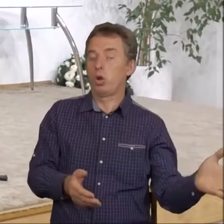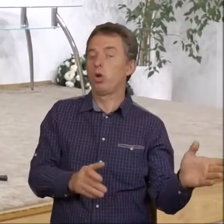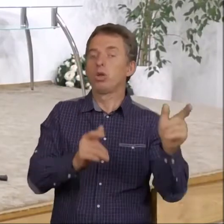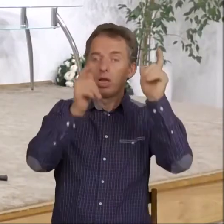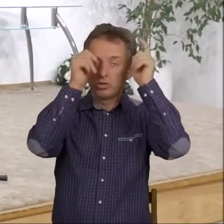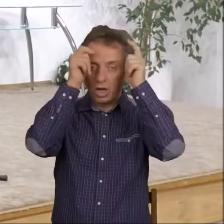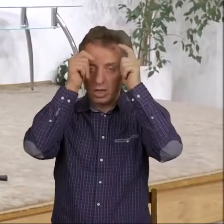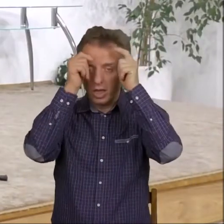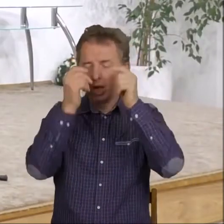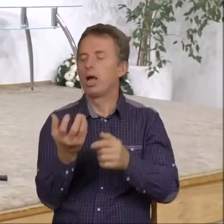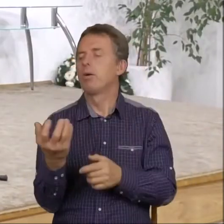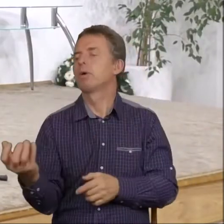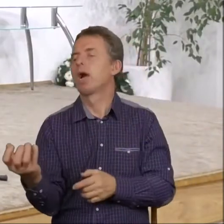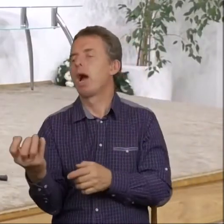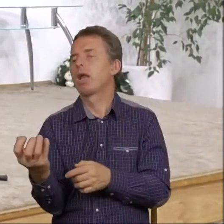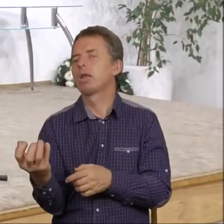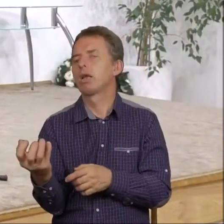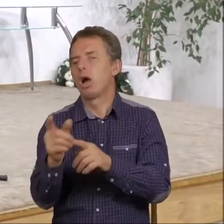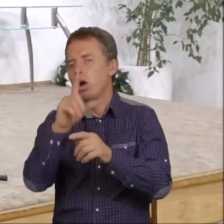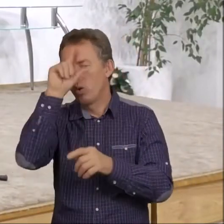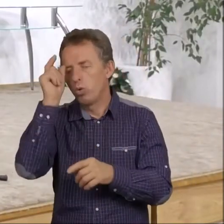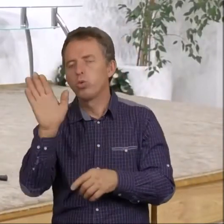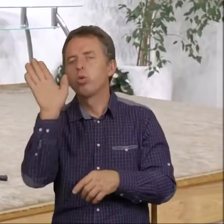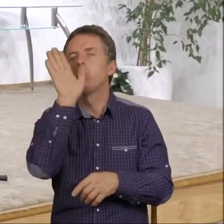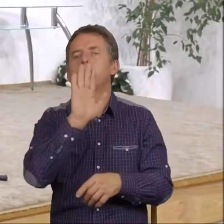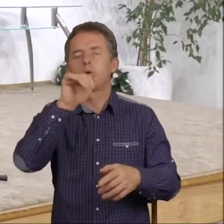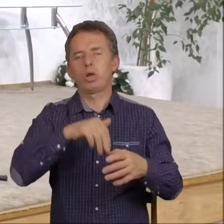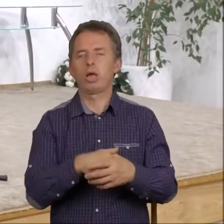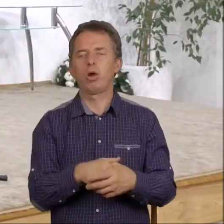naprzeciwko garsteczka ludu Bożego.